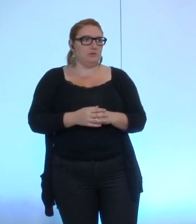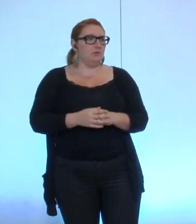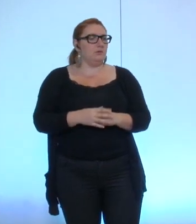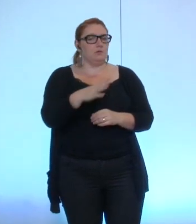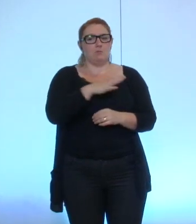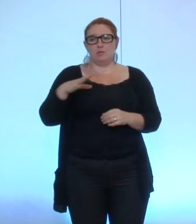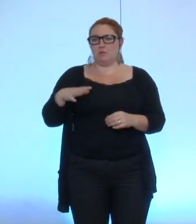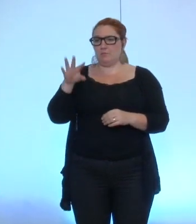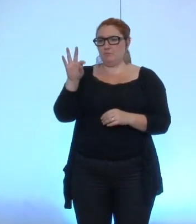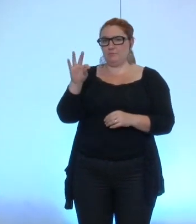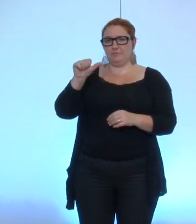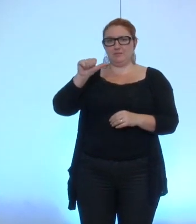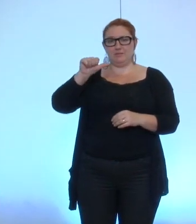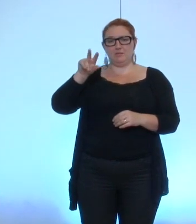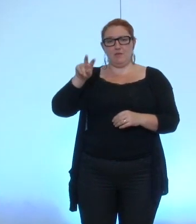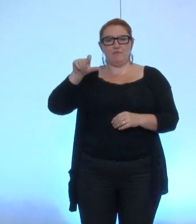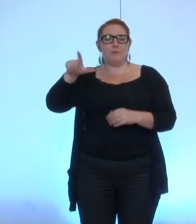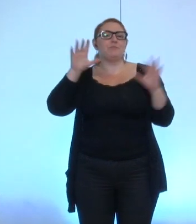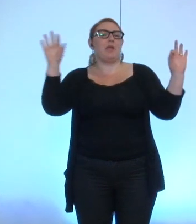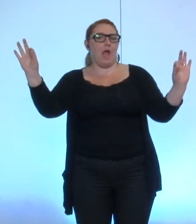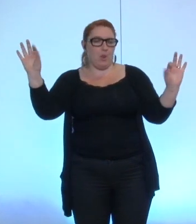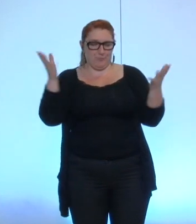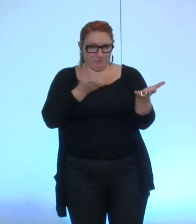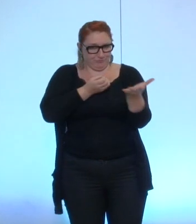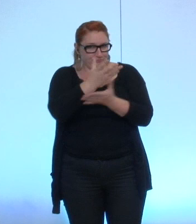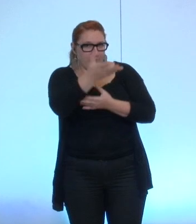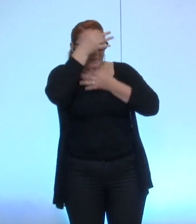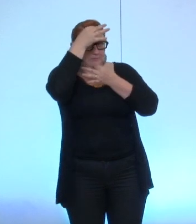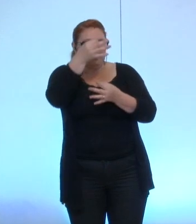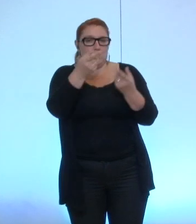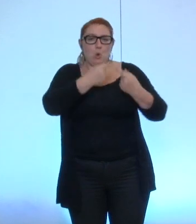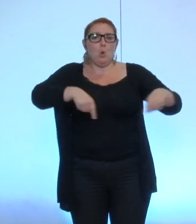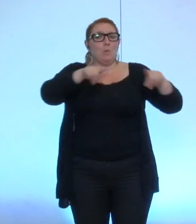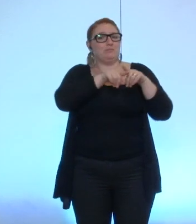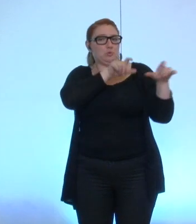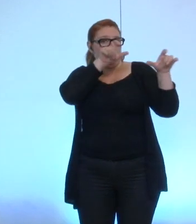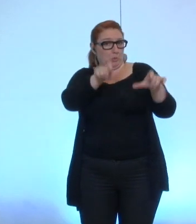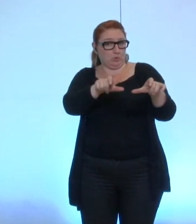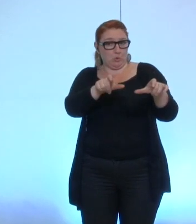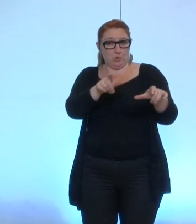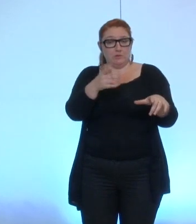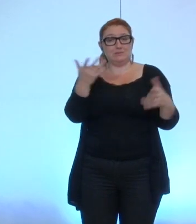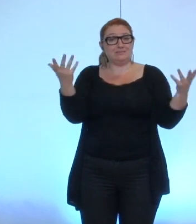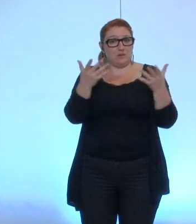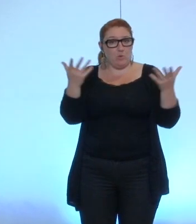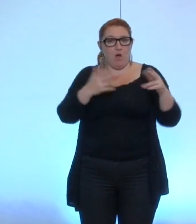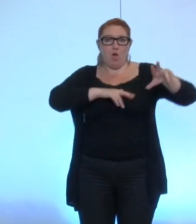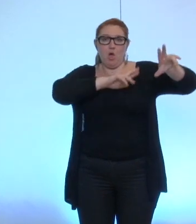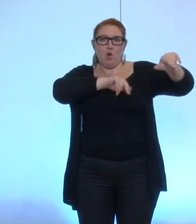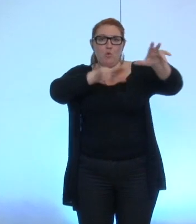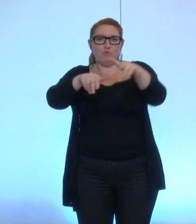madame Tavelle alors petite précision la commission de contrôle qui est visée par cet article concerne des conventions de régie